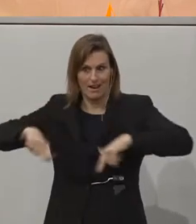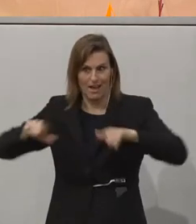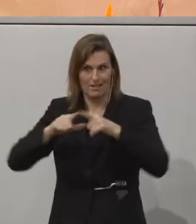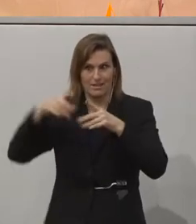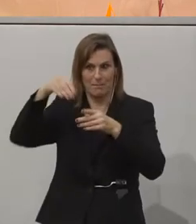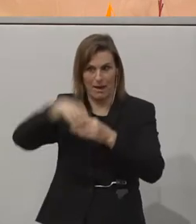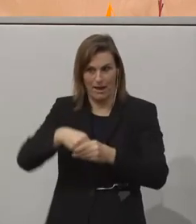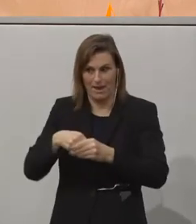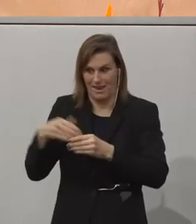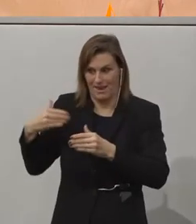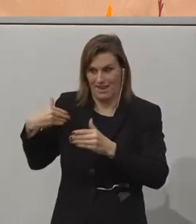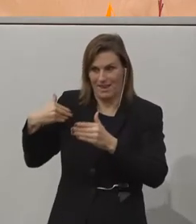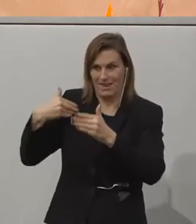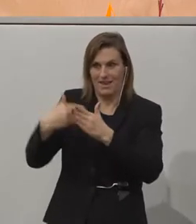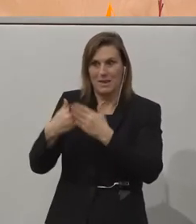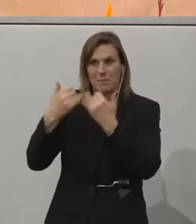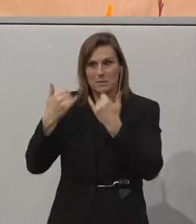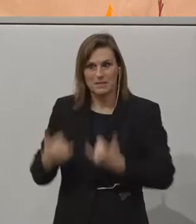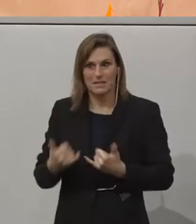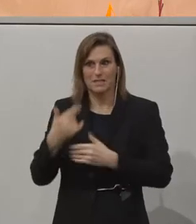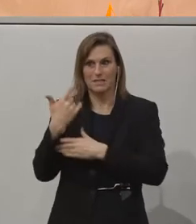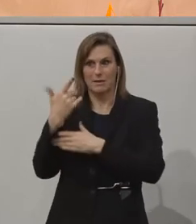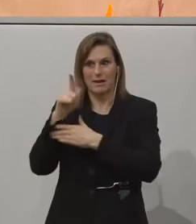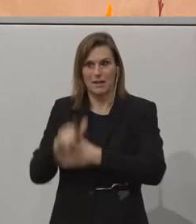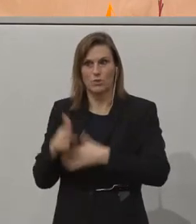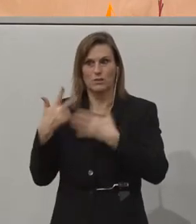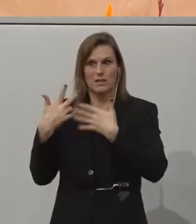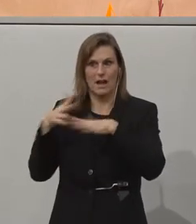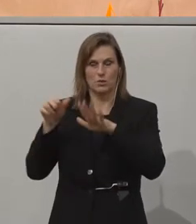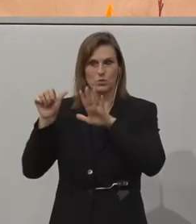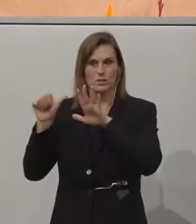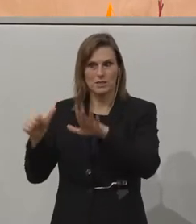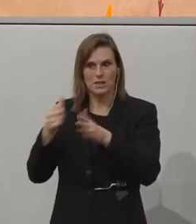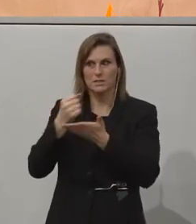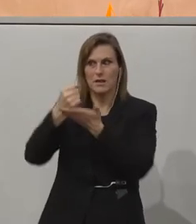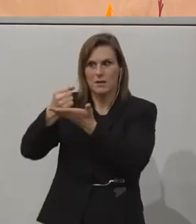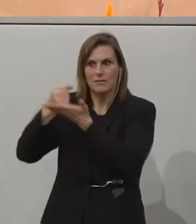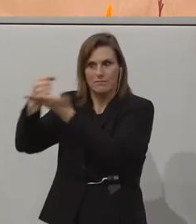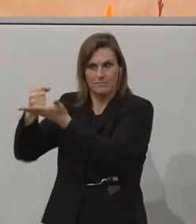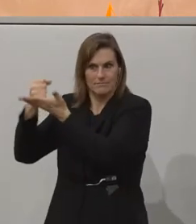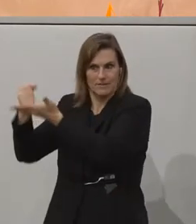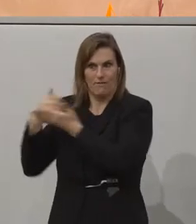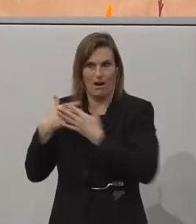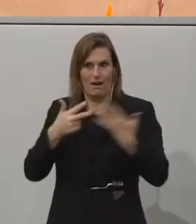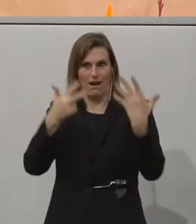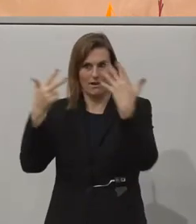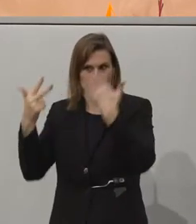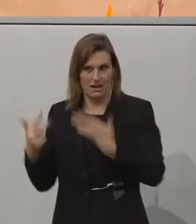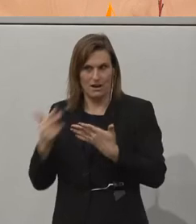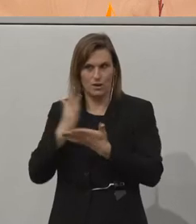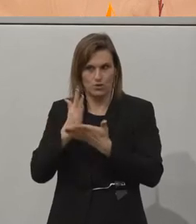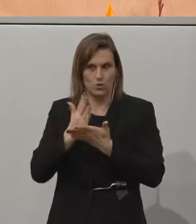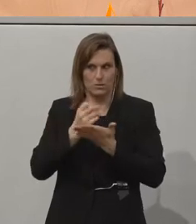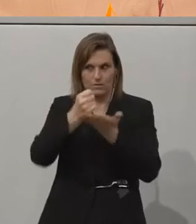bisher 2.806 Nominierungen im Laufe des acht Jahre bekommen.